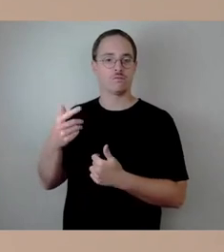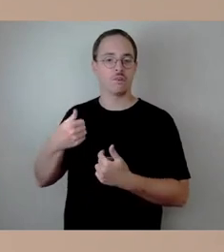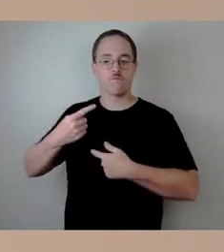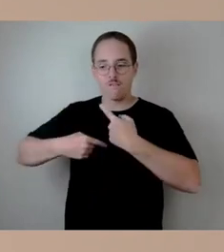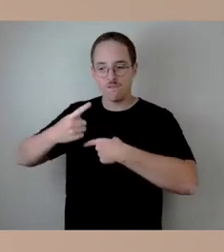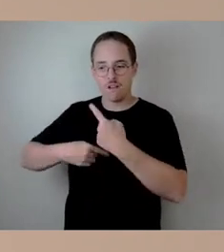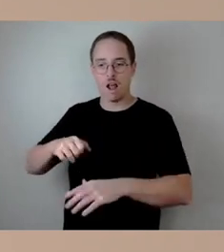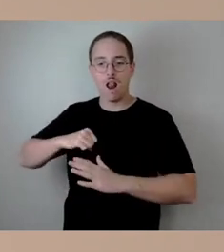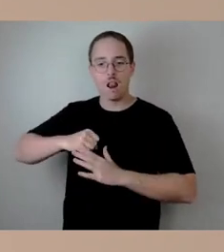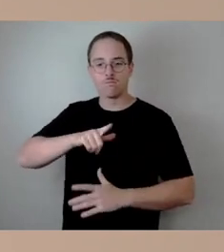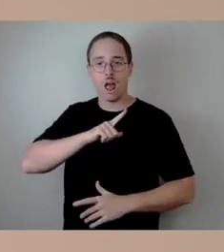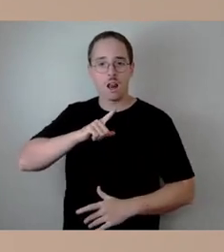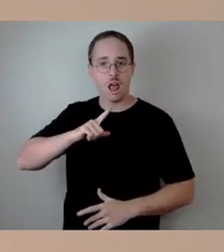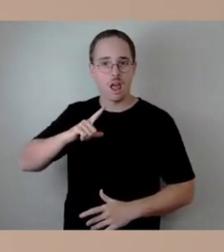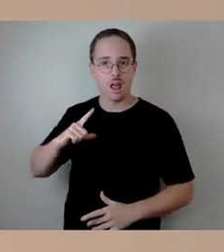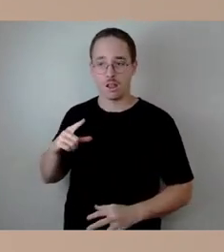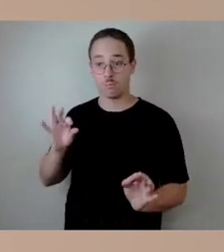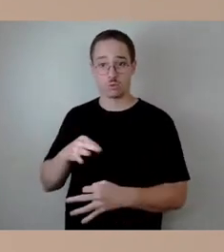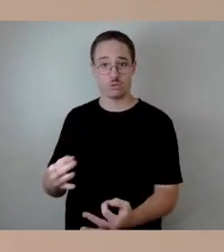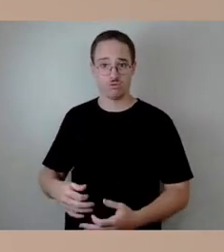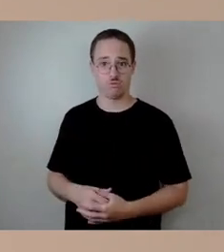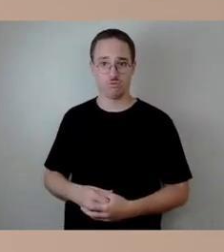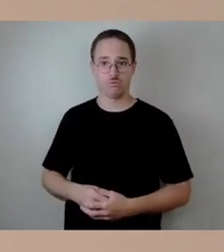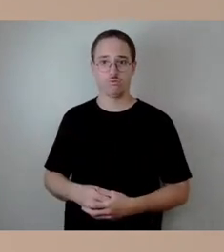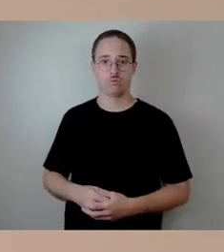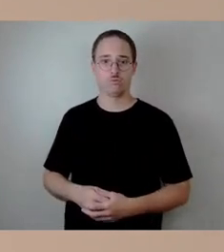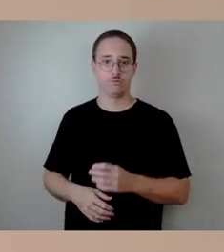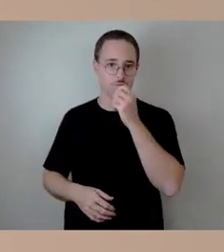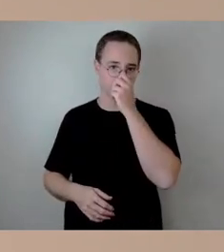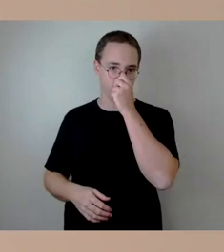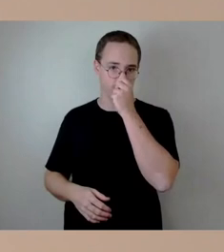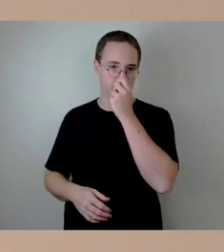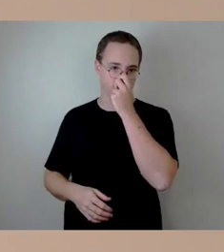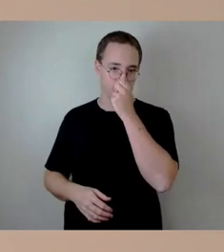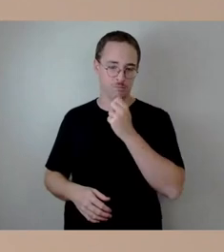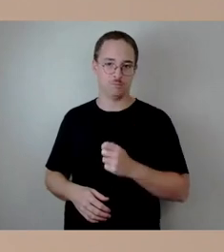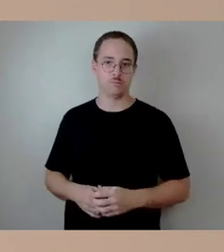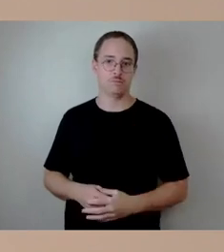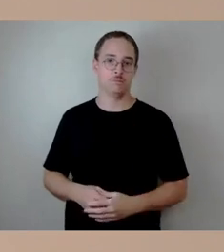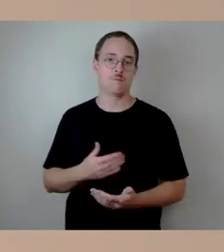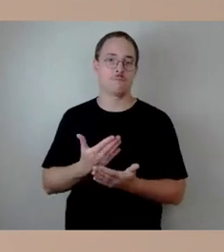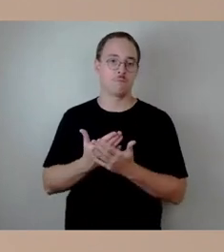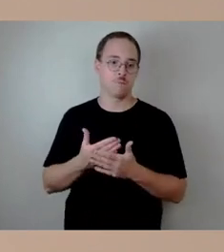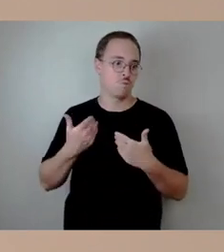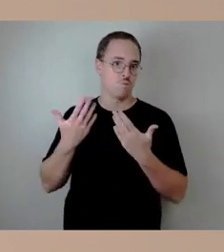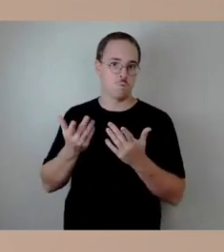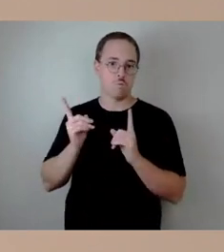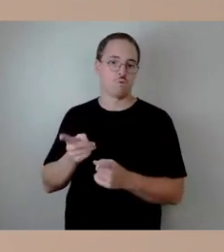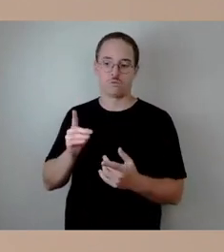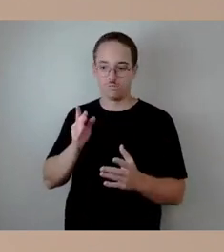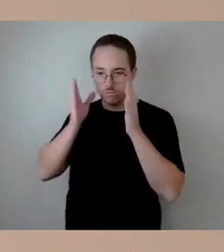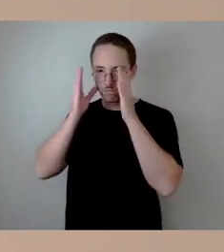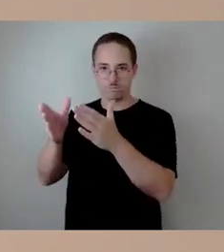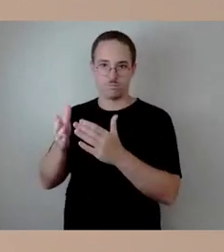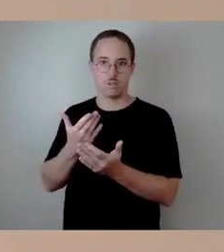Und insofern muss es natürlich darum gehen, das ist jetzt bei Fabrice Straßenbrücke